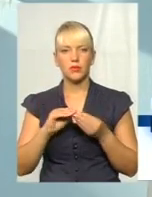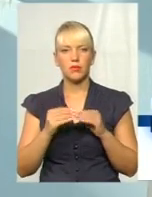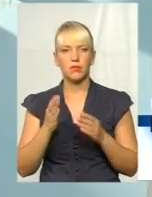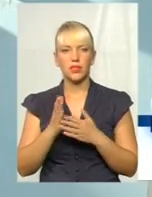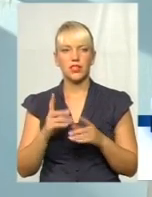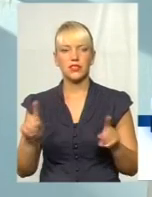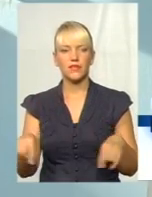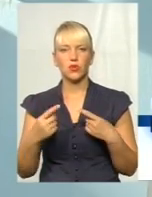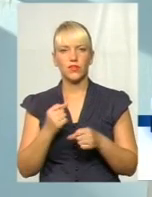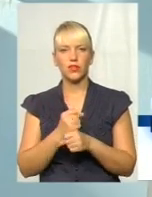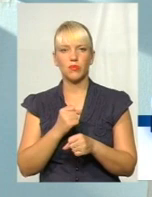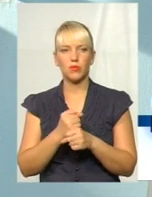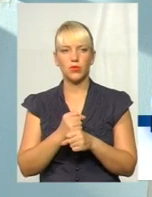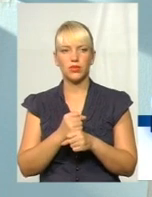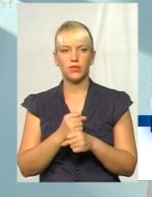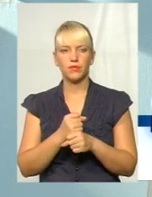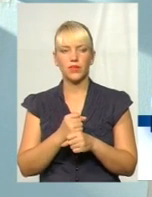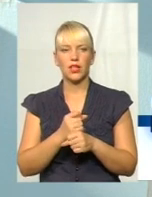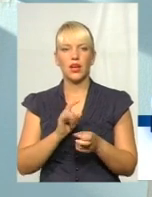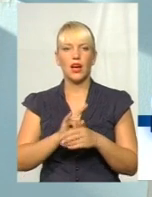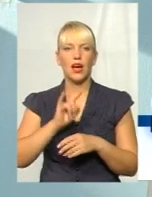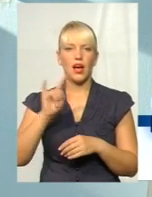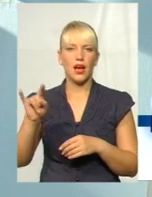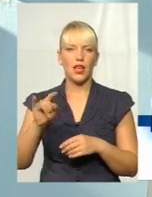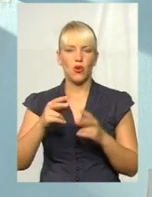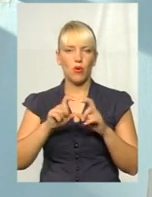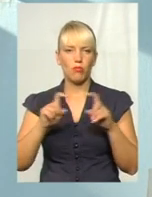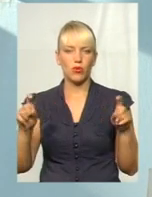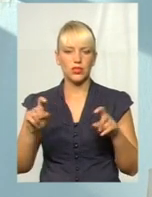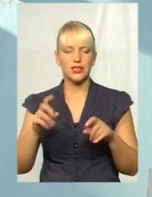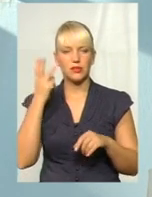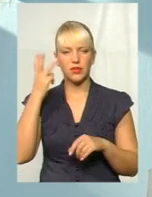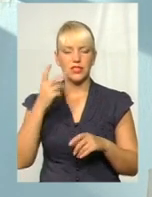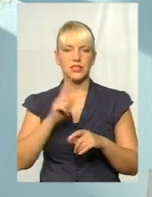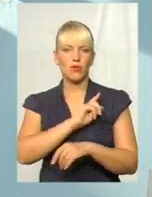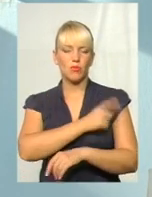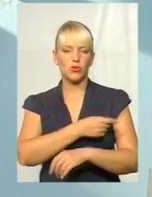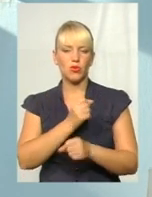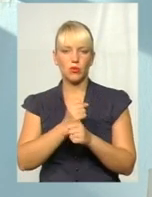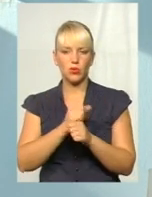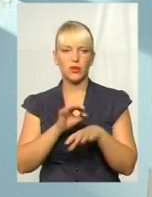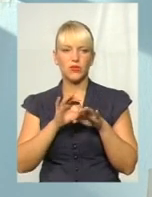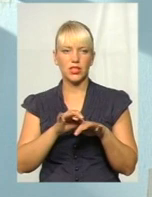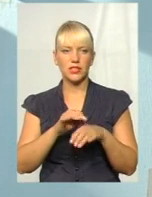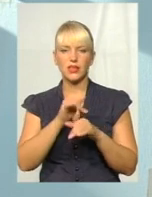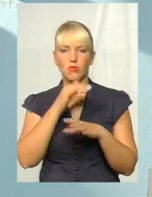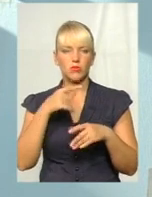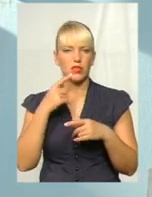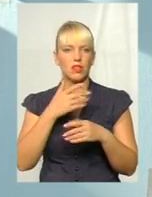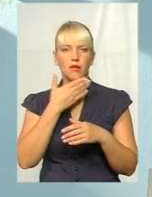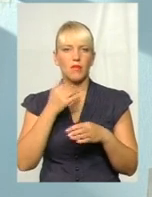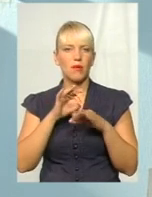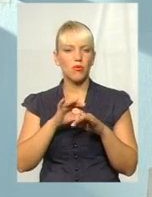з відновленням роботи КП «Аеропорт Хмельницький». Проводиться також потужна робота. Не можна сказати, що робота не ведеться. Вона ведеться і